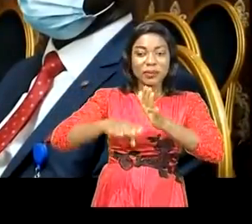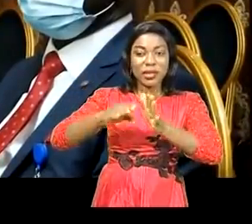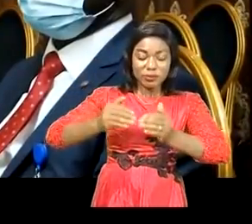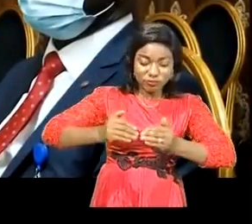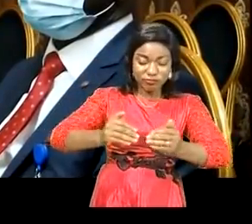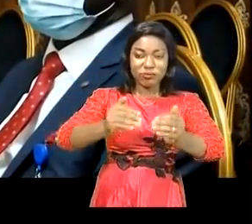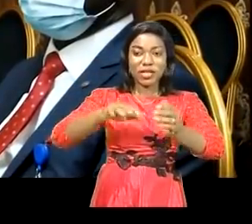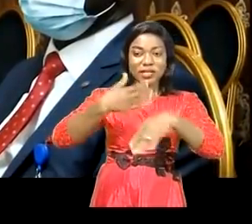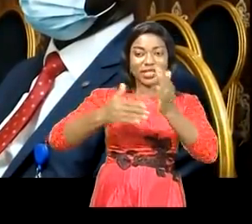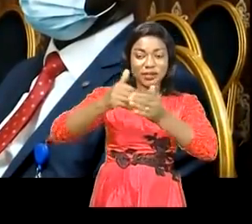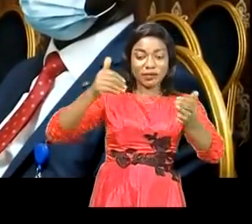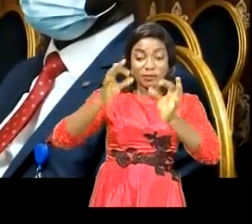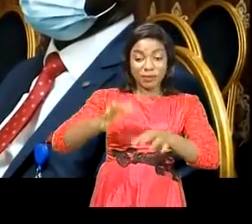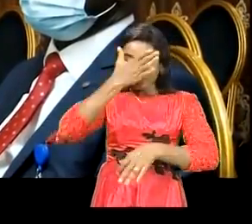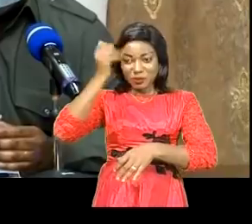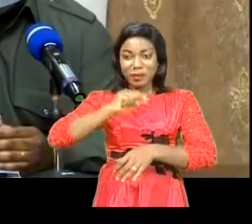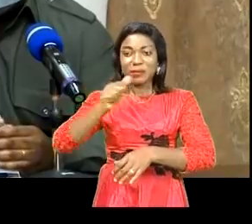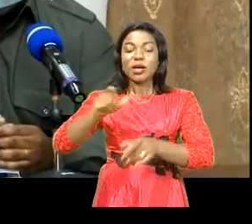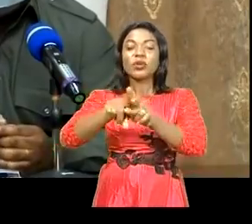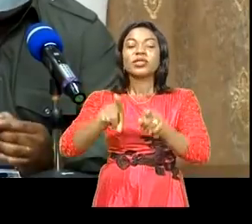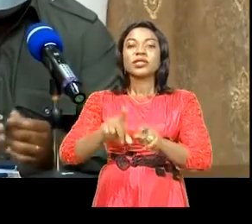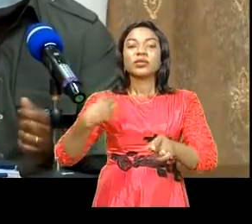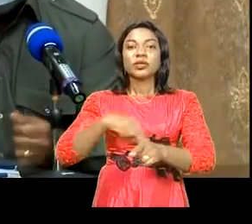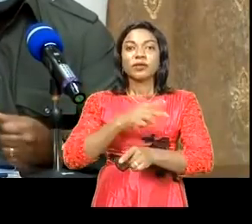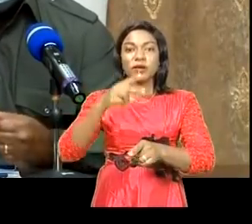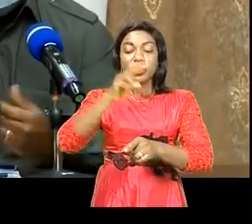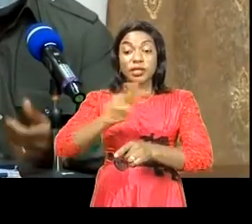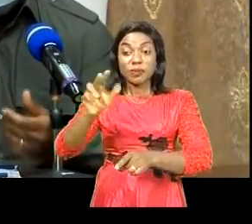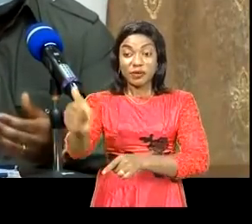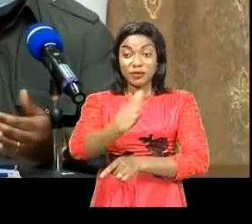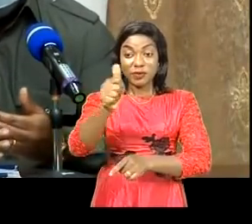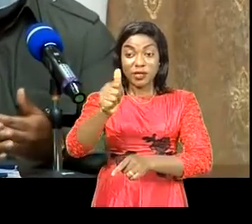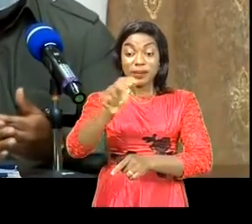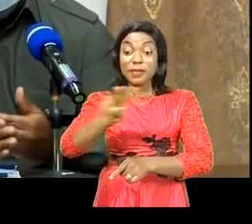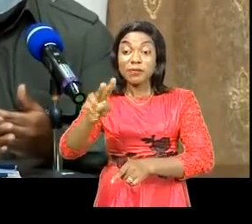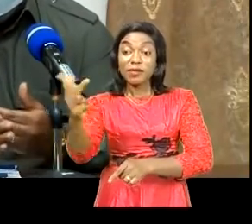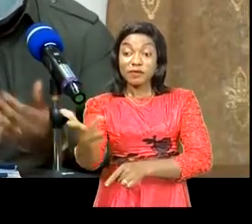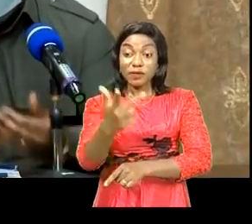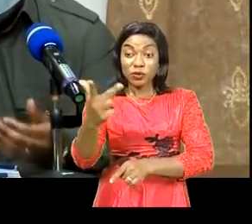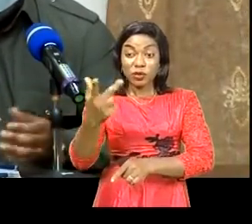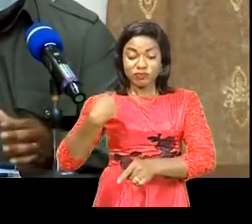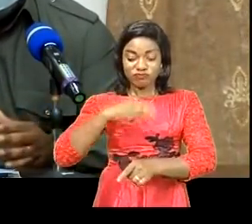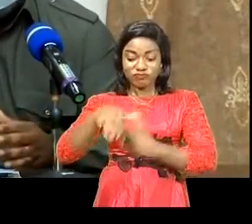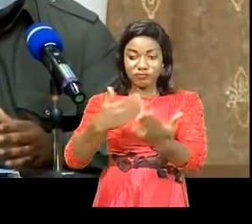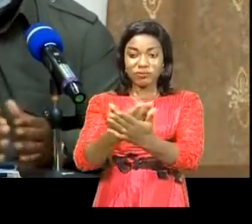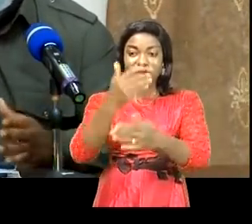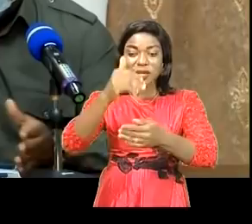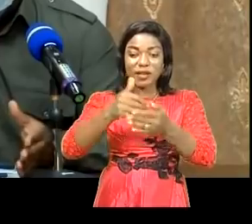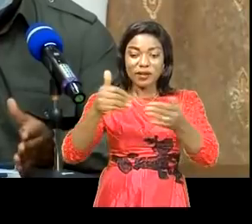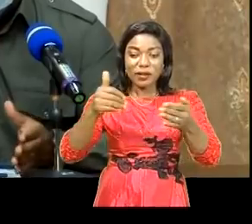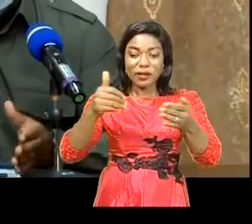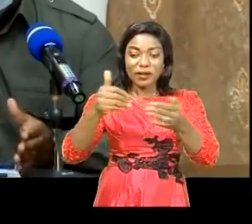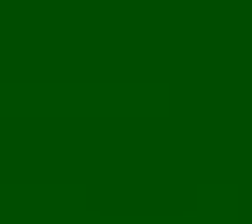fait. N'oubliez pas que nous avons l'échéance 2023. Il faut que nous y arrivons à temps, sans